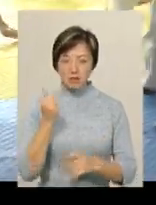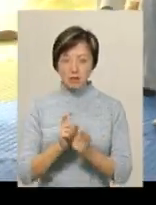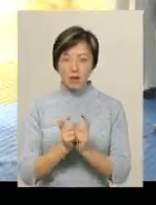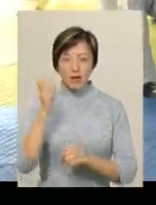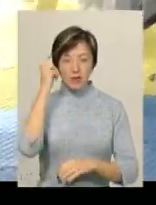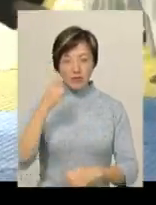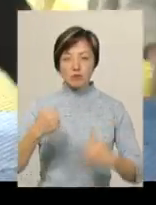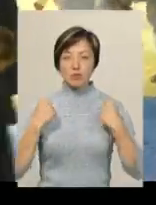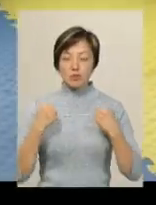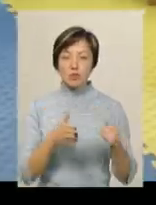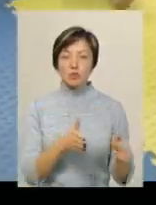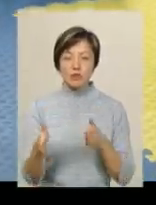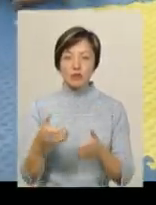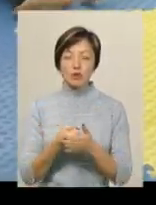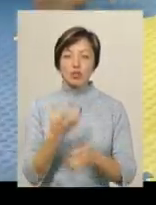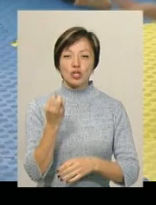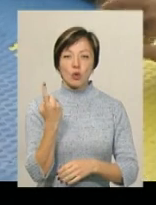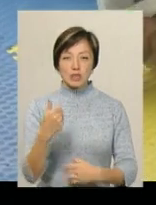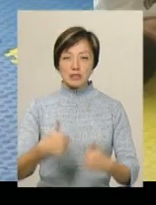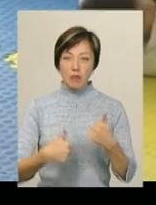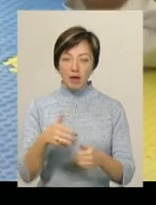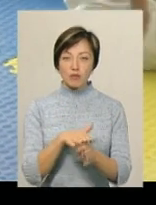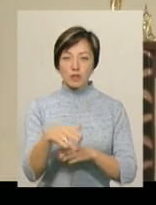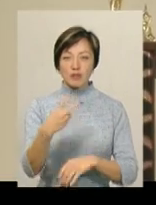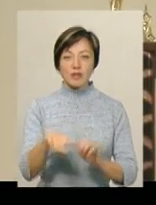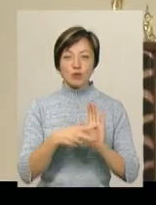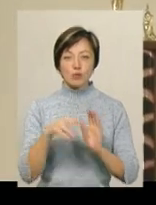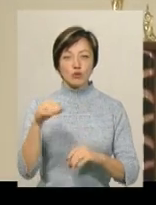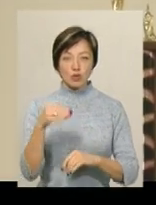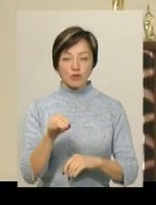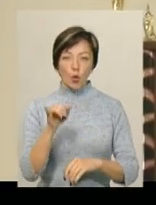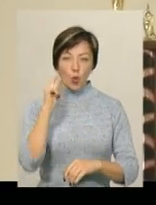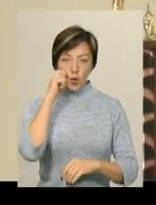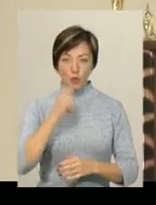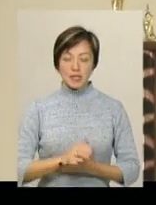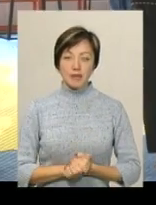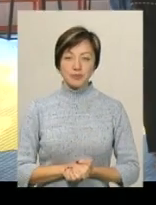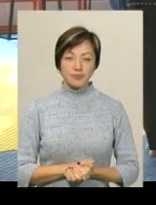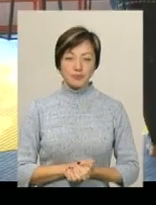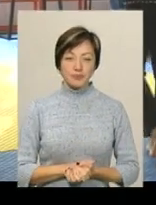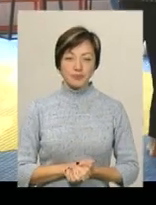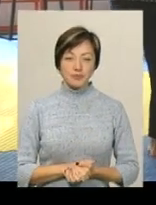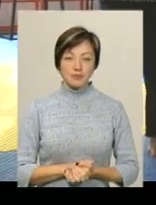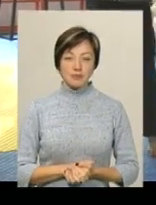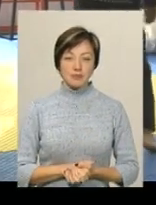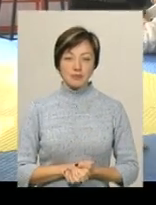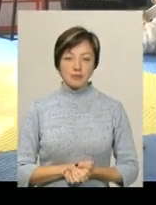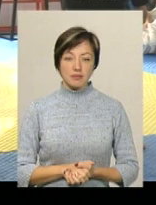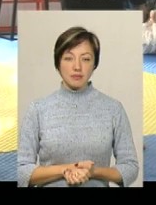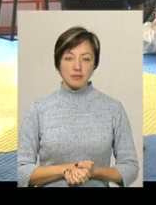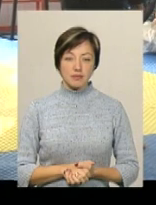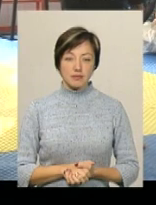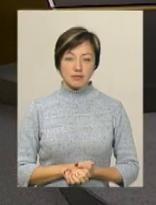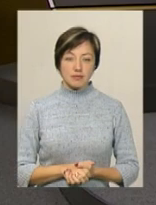-джитсу у Києві спортсмени готуватимуться до ще одних змагань, які відбудуться 27 жовтня у Луцьку. Ірина Хижа, Іван Мовча, Новини, Поділля, Центр.